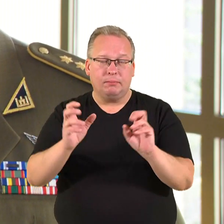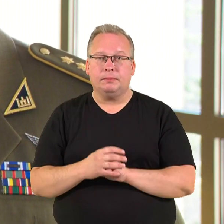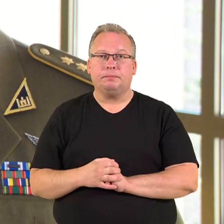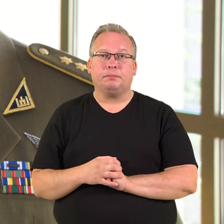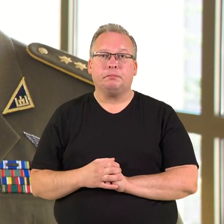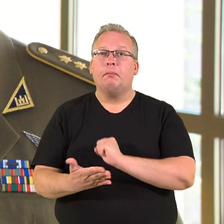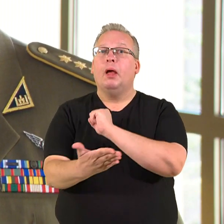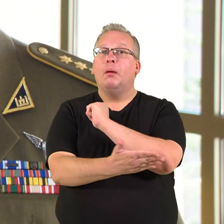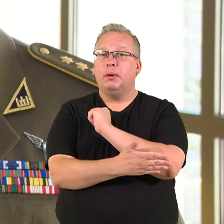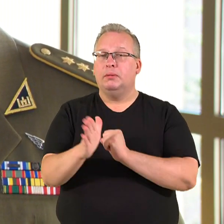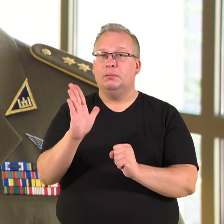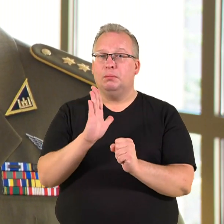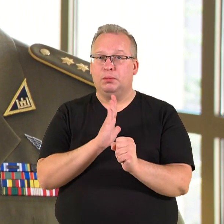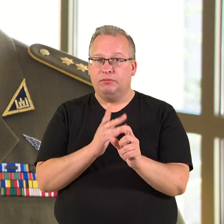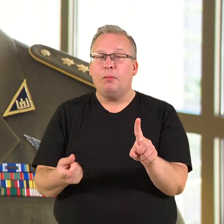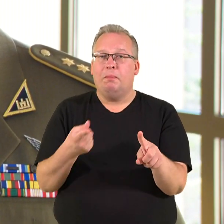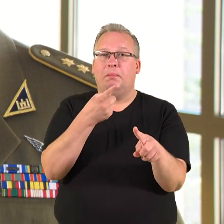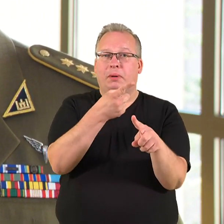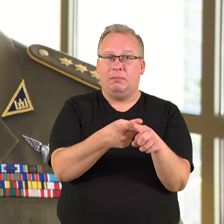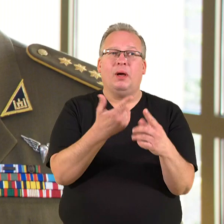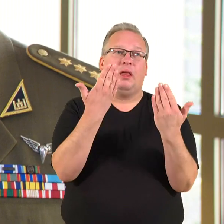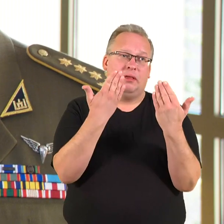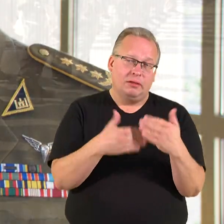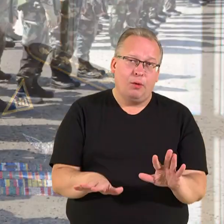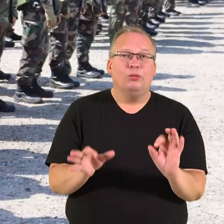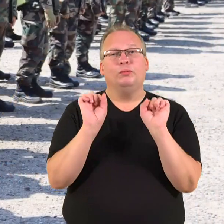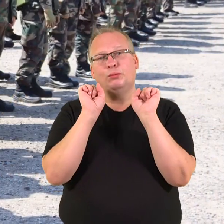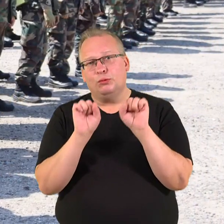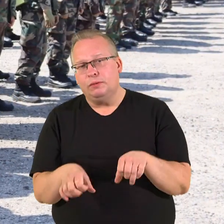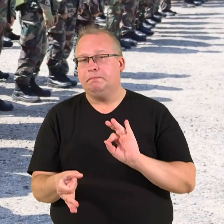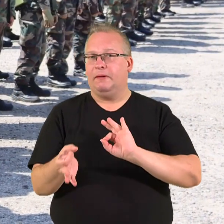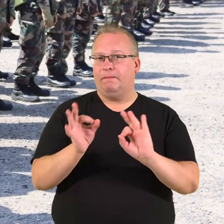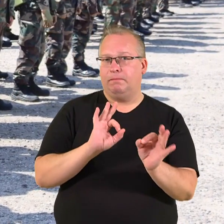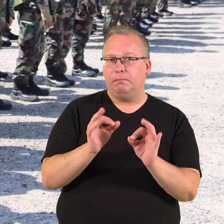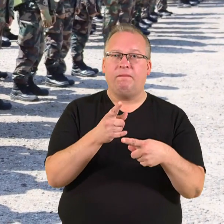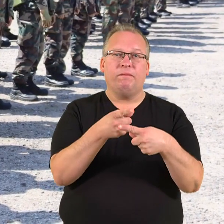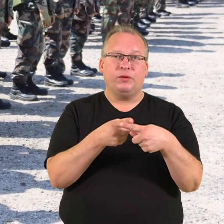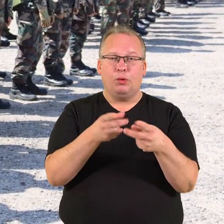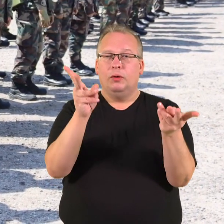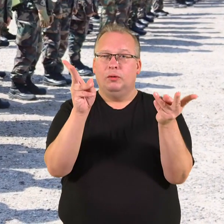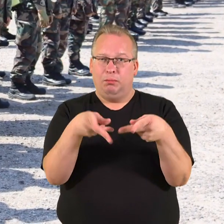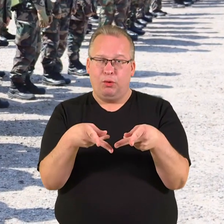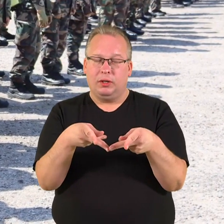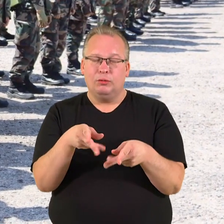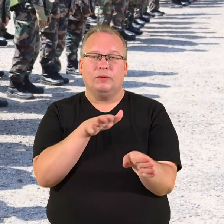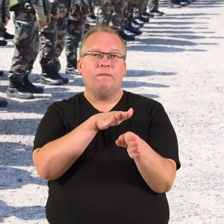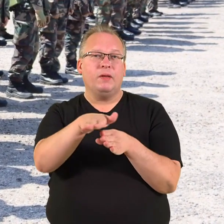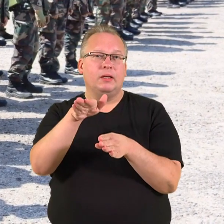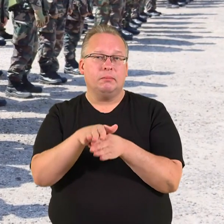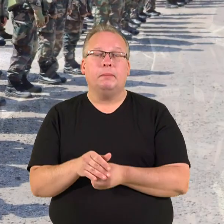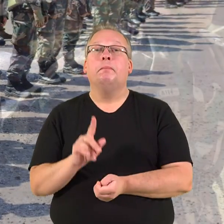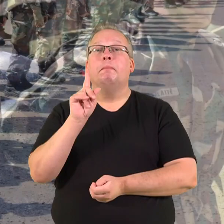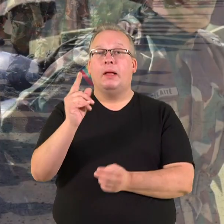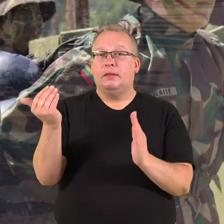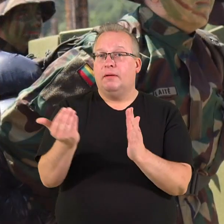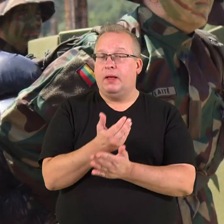buvo padėdinimas, kuris jau užtikrina mūsų, na, tokį vidutinišką poreikį patenkiniamą šiai dienai. Bet vėlgi,